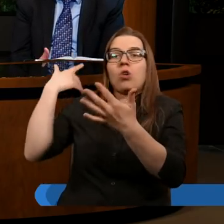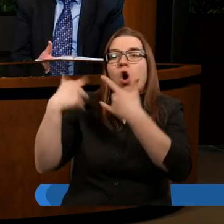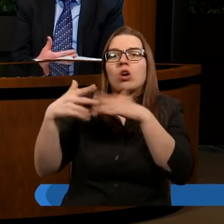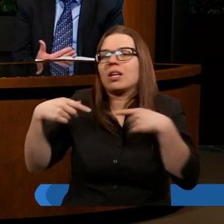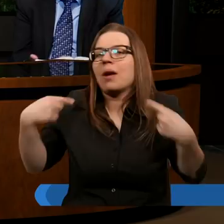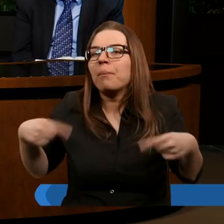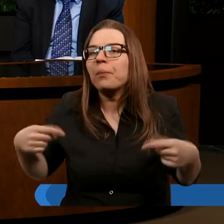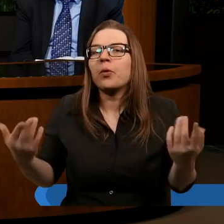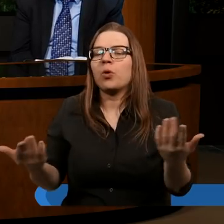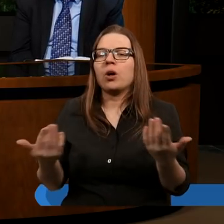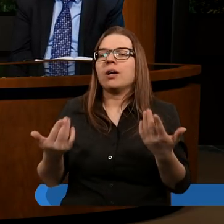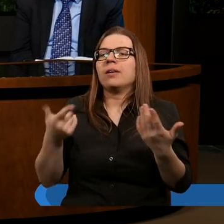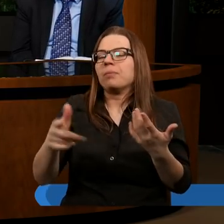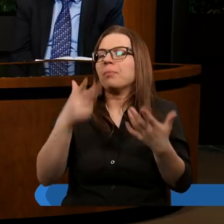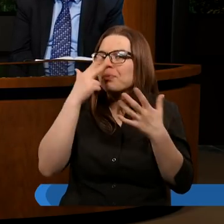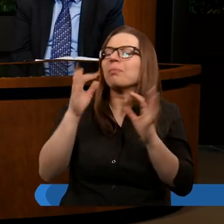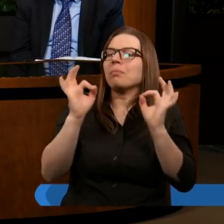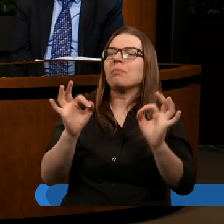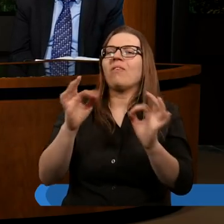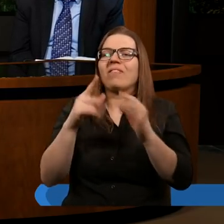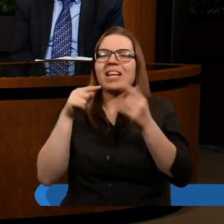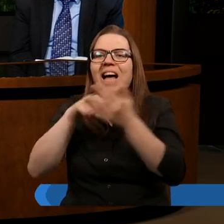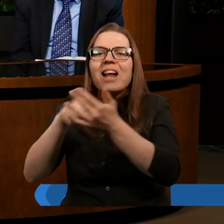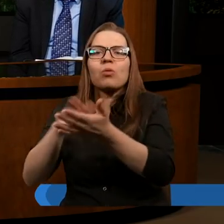było, Bóg w przykazaniach wyraźnie na to wskazuje